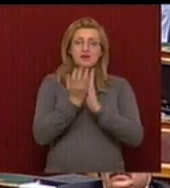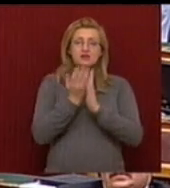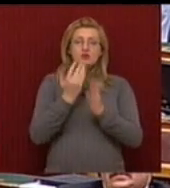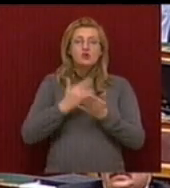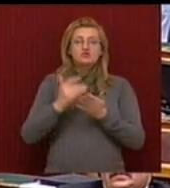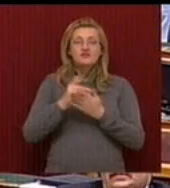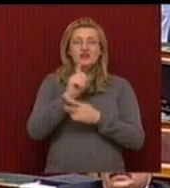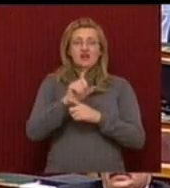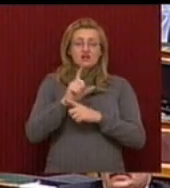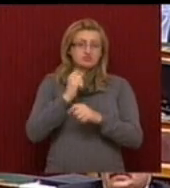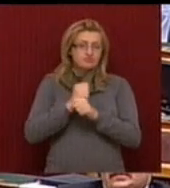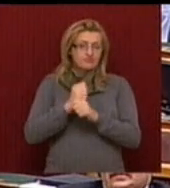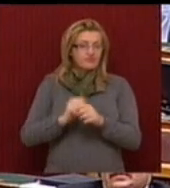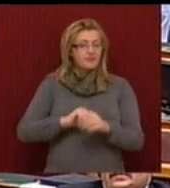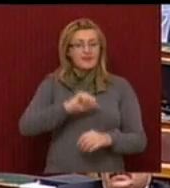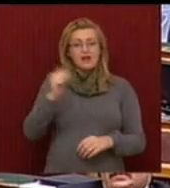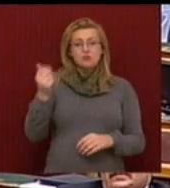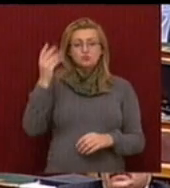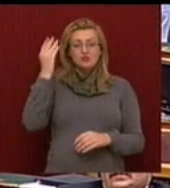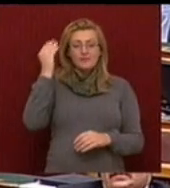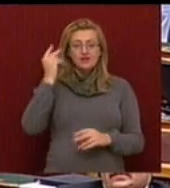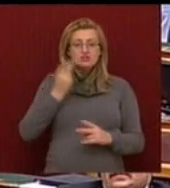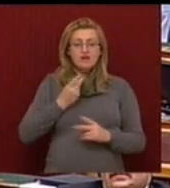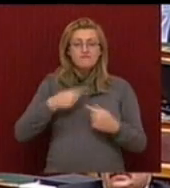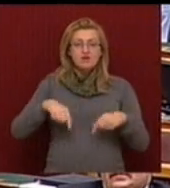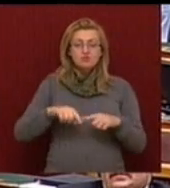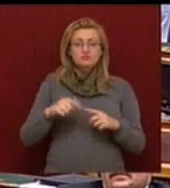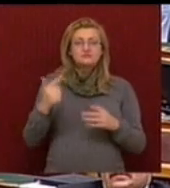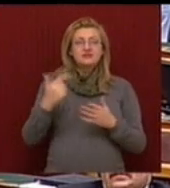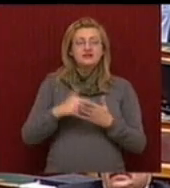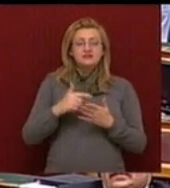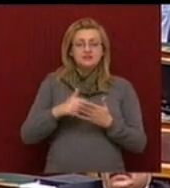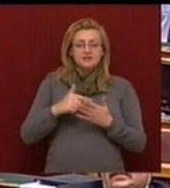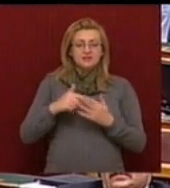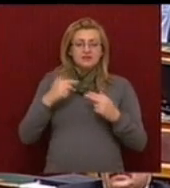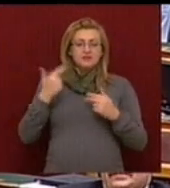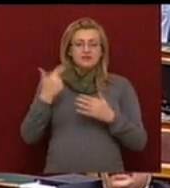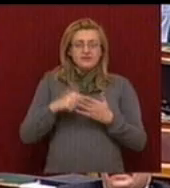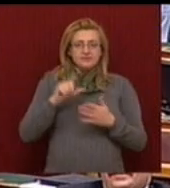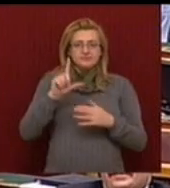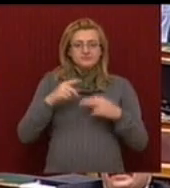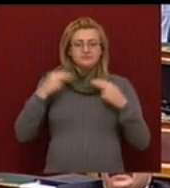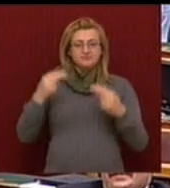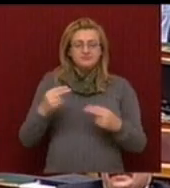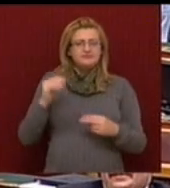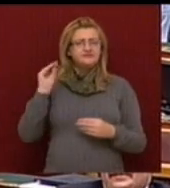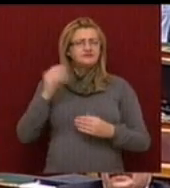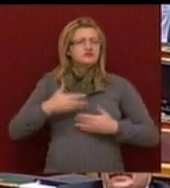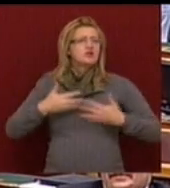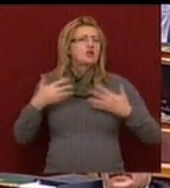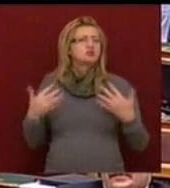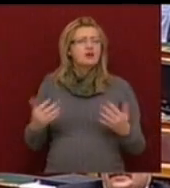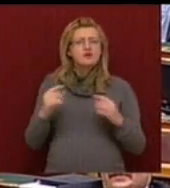hiányt produkálni. Először vagyunk képesek 2002 után jelentősen hatalmas